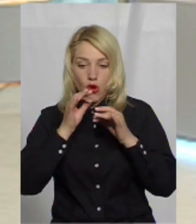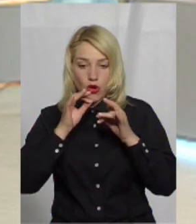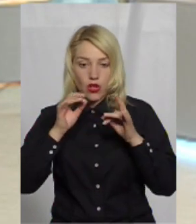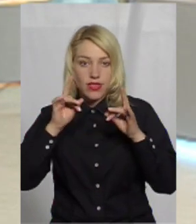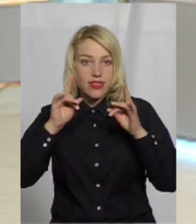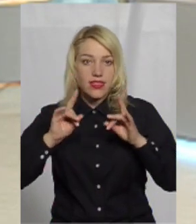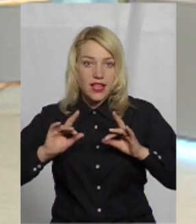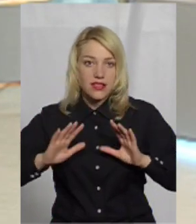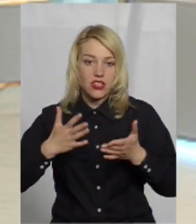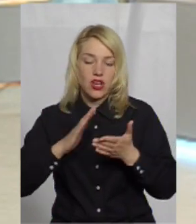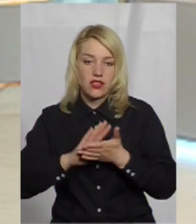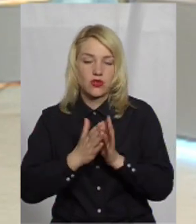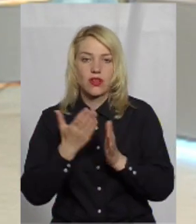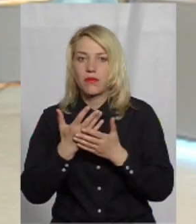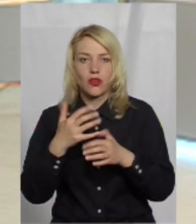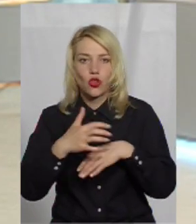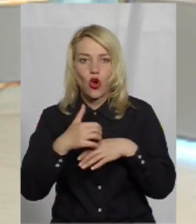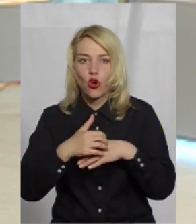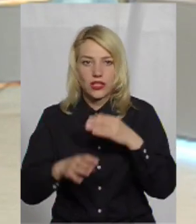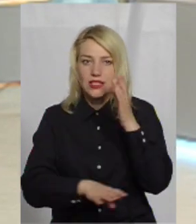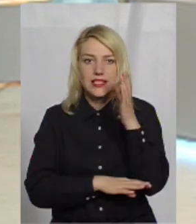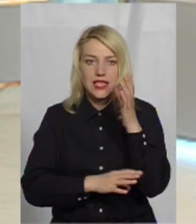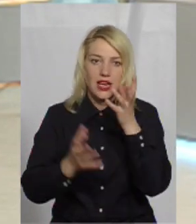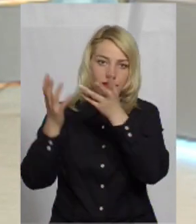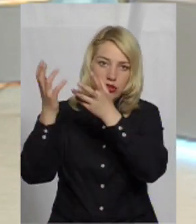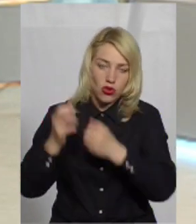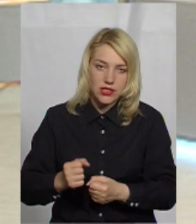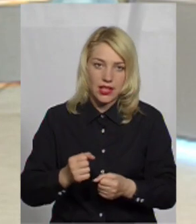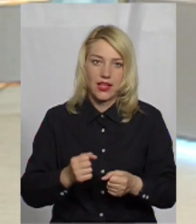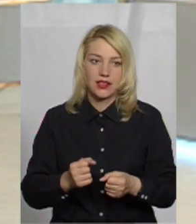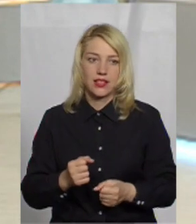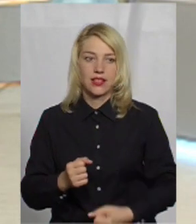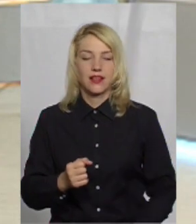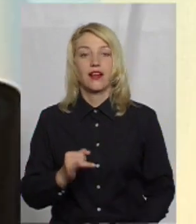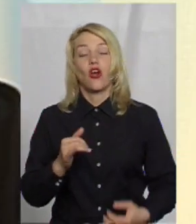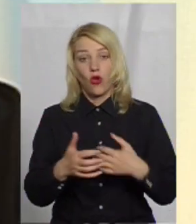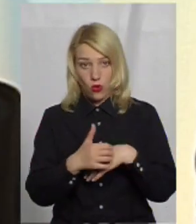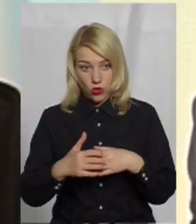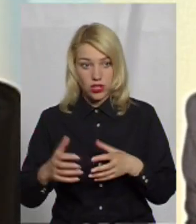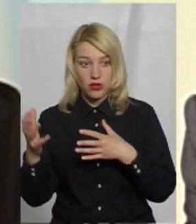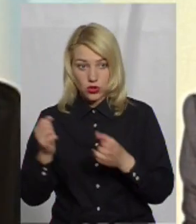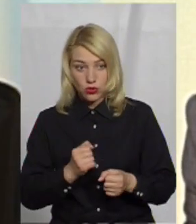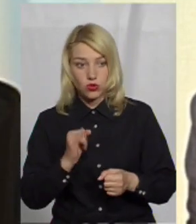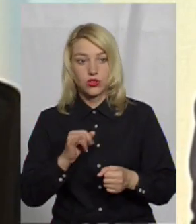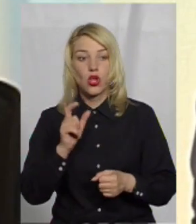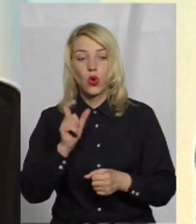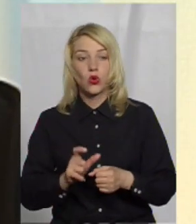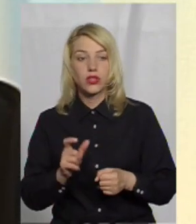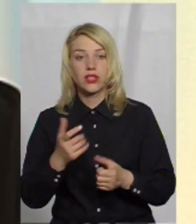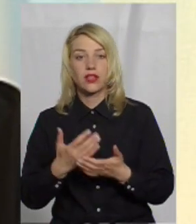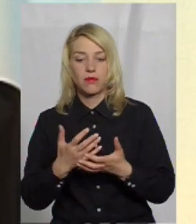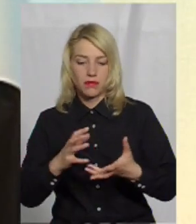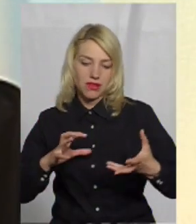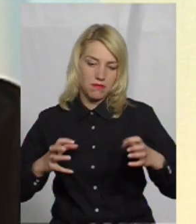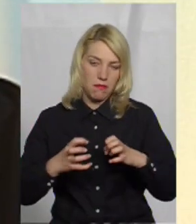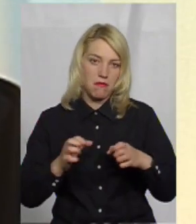Вибачте, і котика з дерева достати, і аварію доставати людину. котиків достають. Ну і котиків достають, і людину з покорюженої